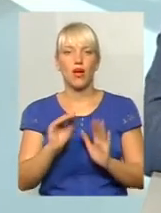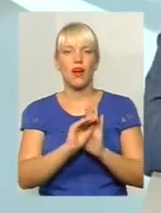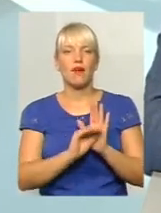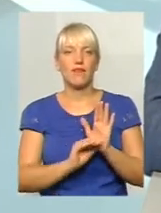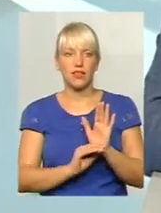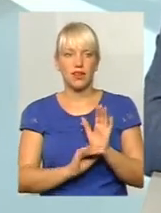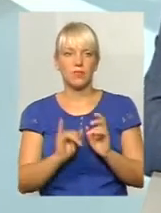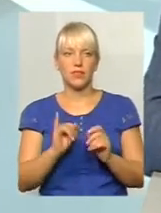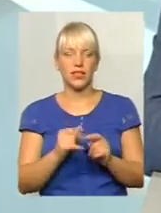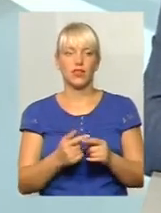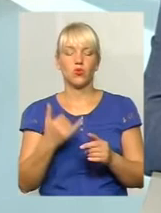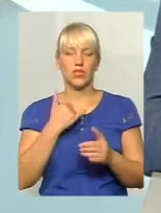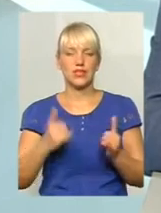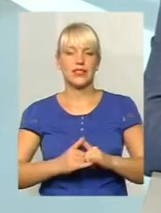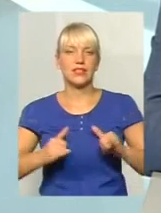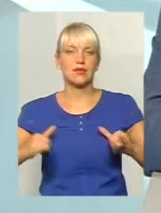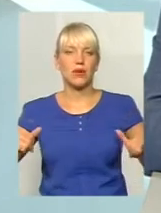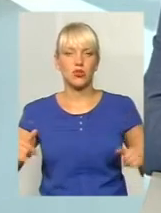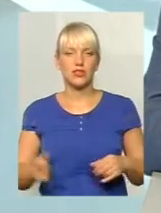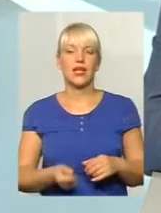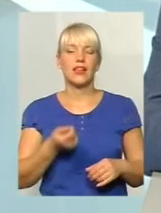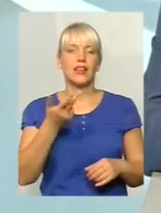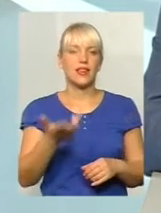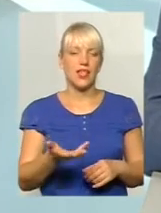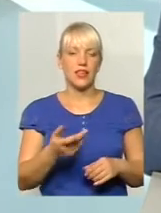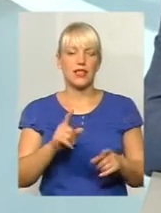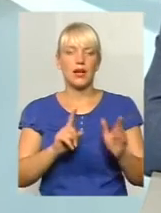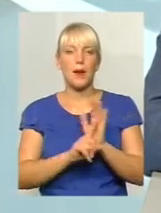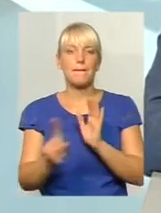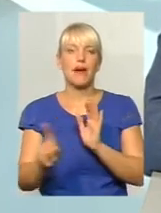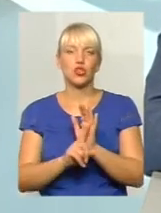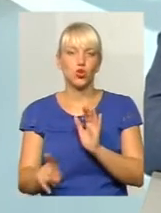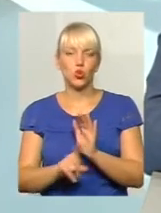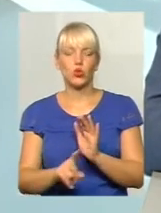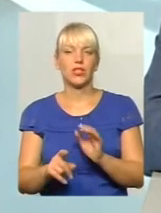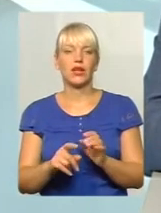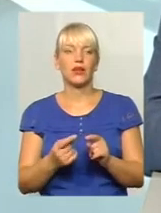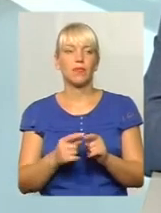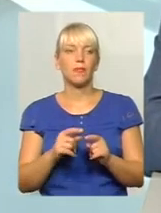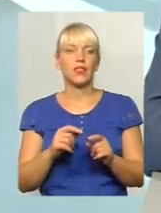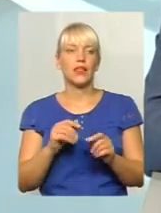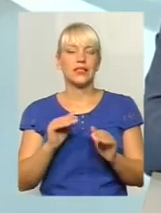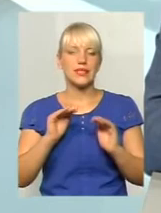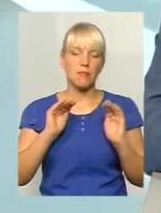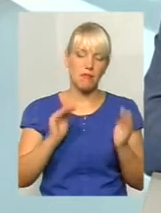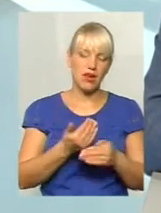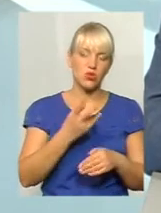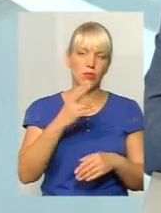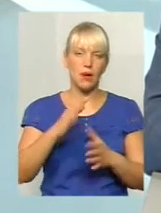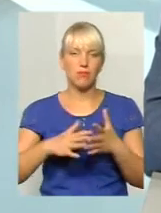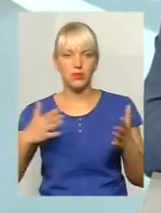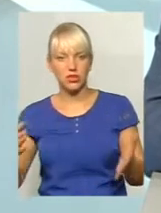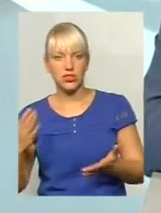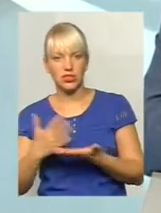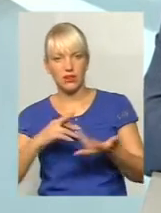І, да, збільшується на деяких маршрутах клас транспортних засобів, робиться з меншого на більший. Для